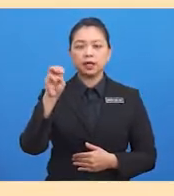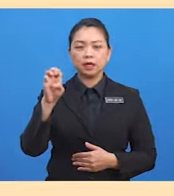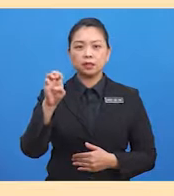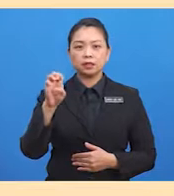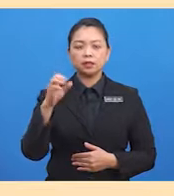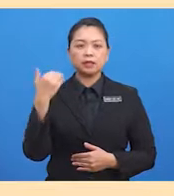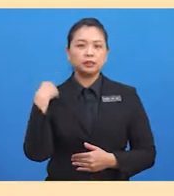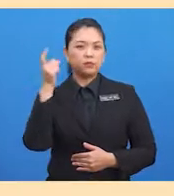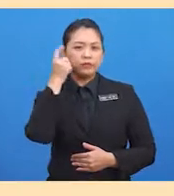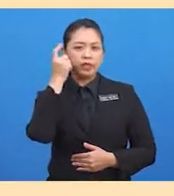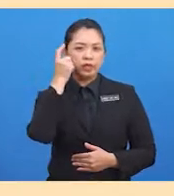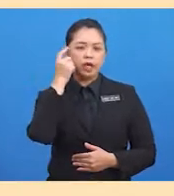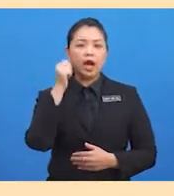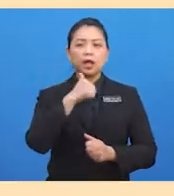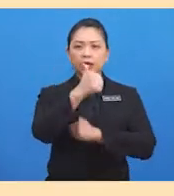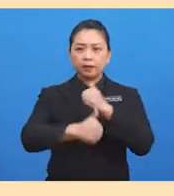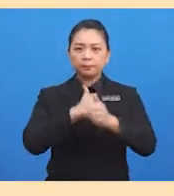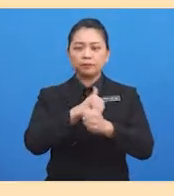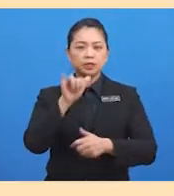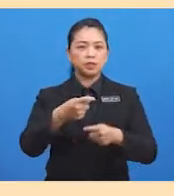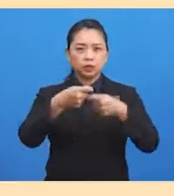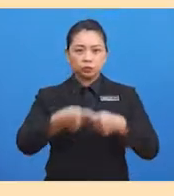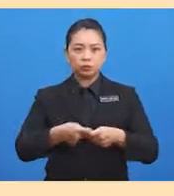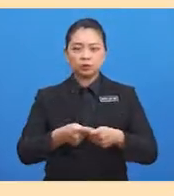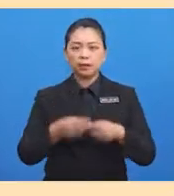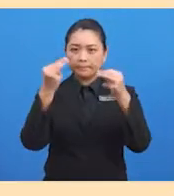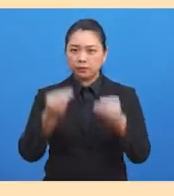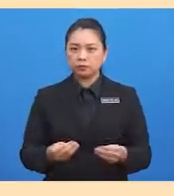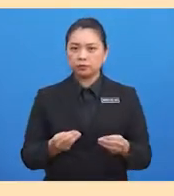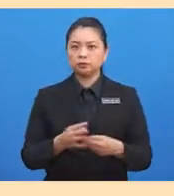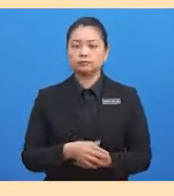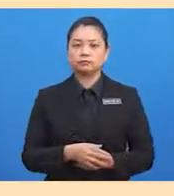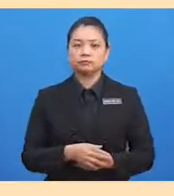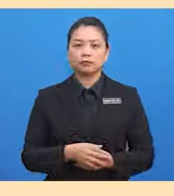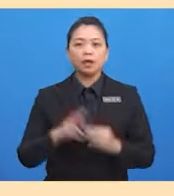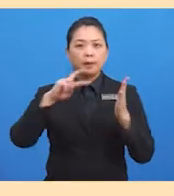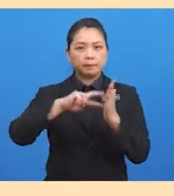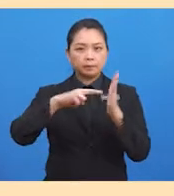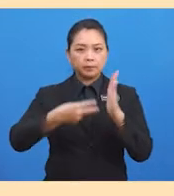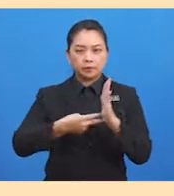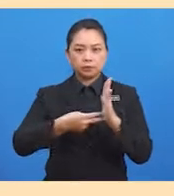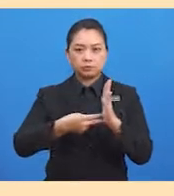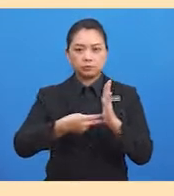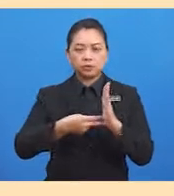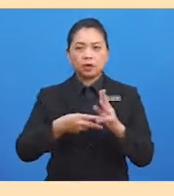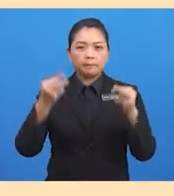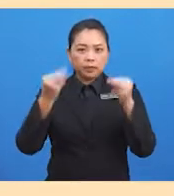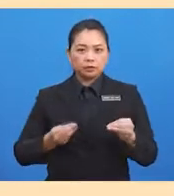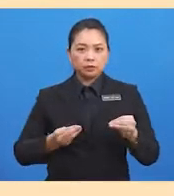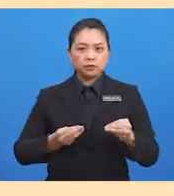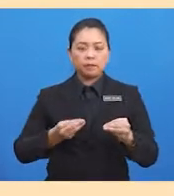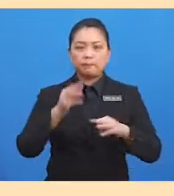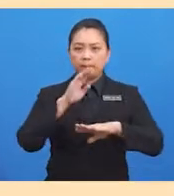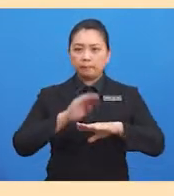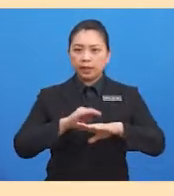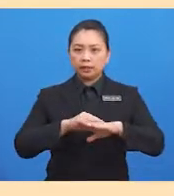menentukan kehidupan manusia. Amalan animisme bermaksud manusia pada